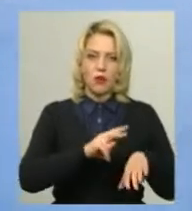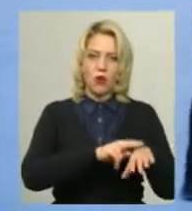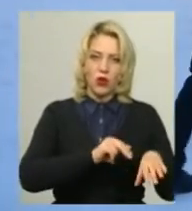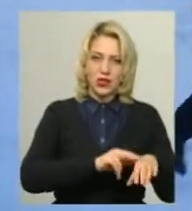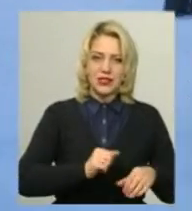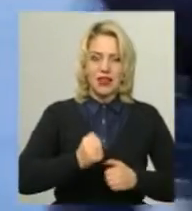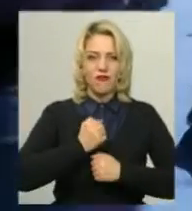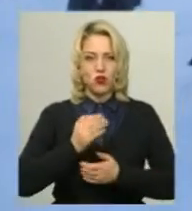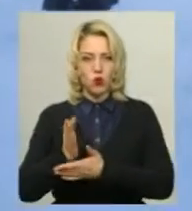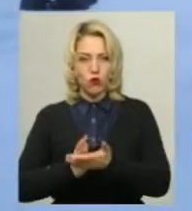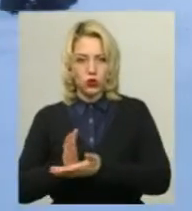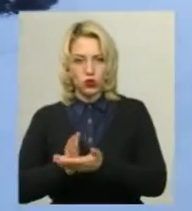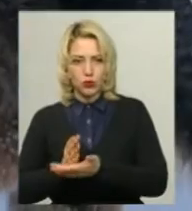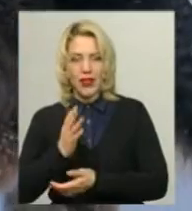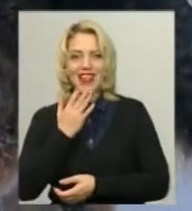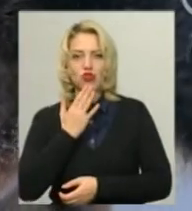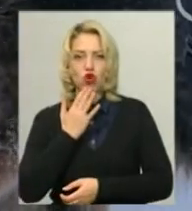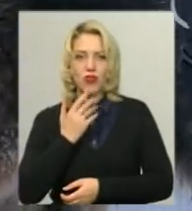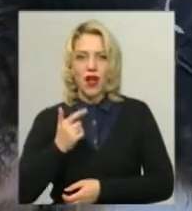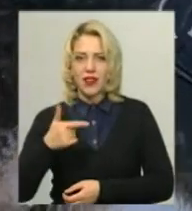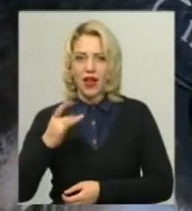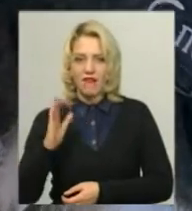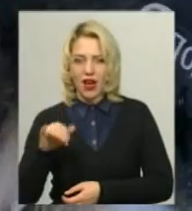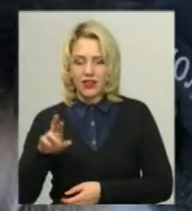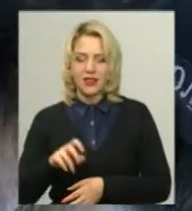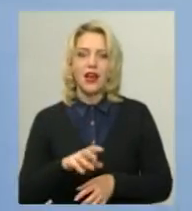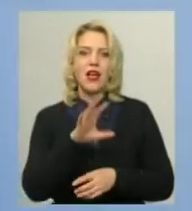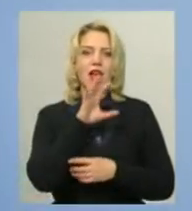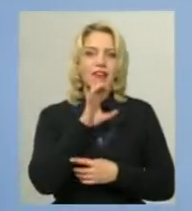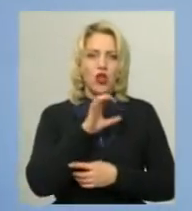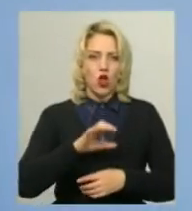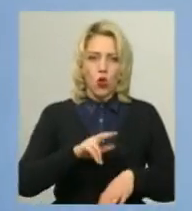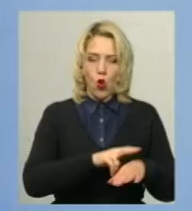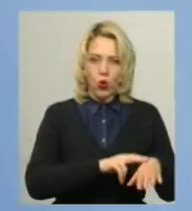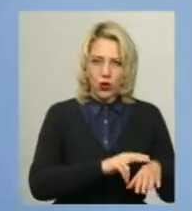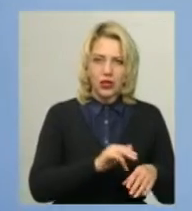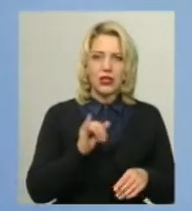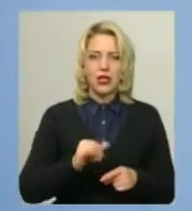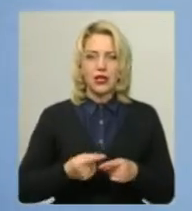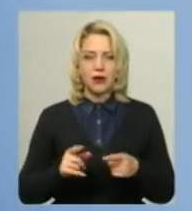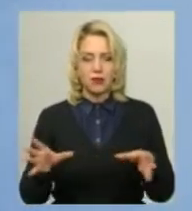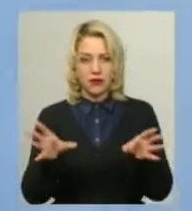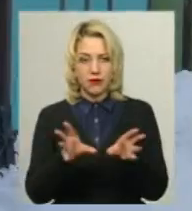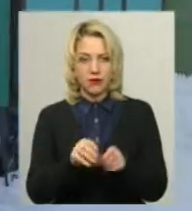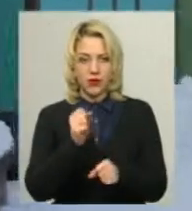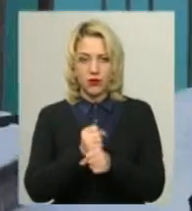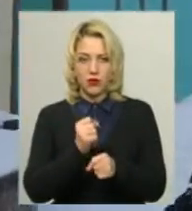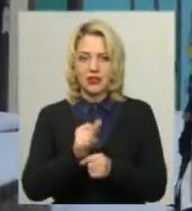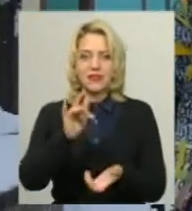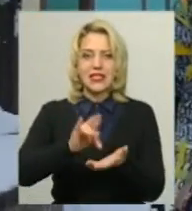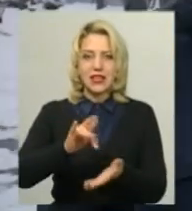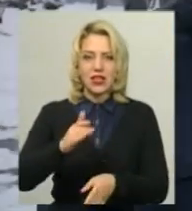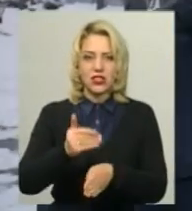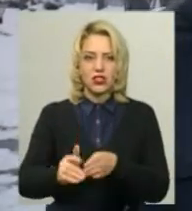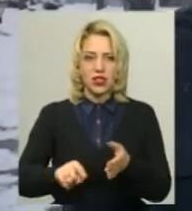військовослужбовці Нацгвардії, кінологи зі службовими собаками та працівники патрульної поліції. Працюватимуть вони у центральній частині